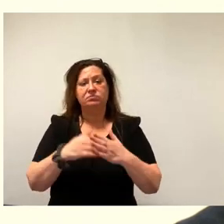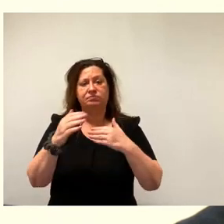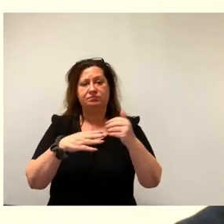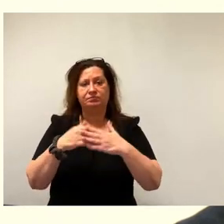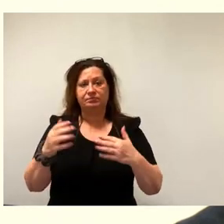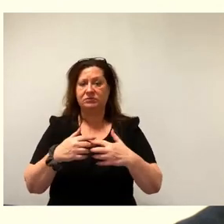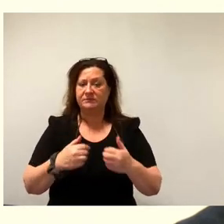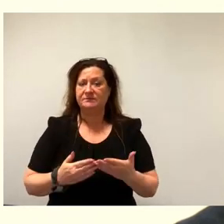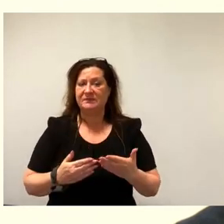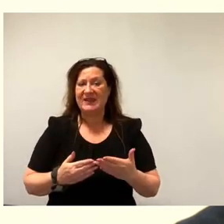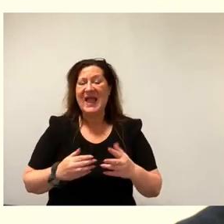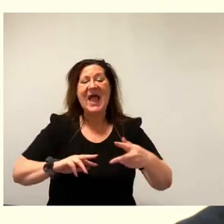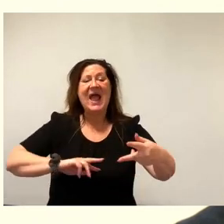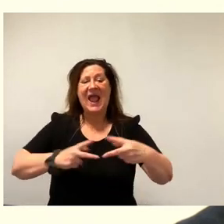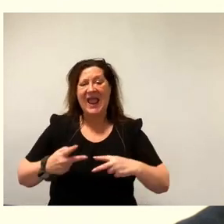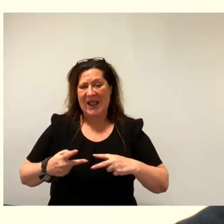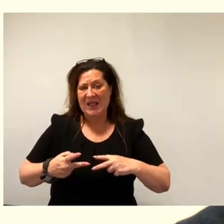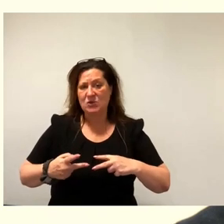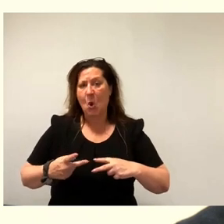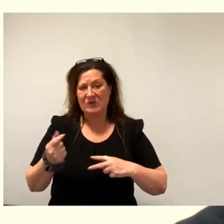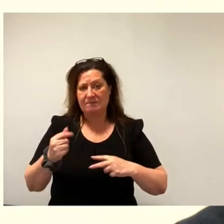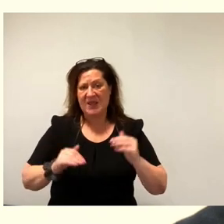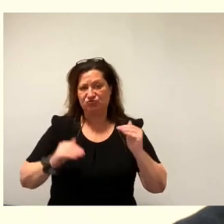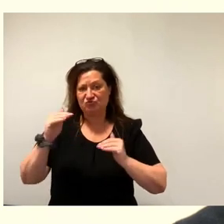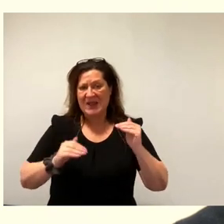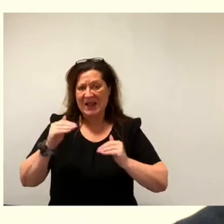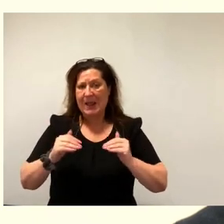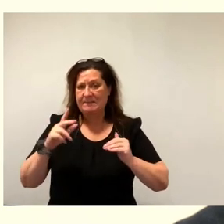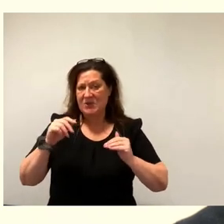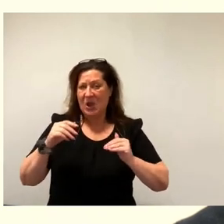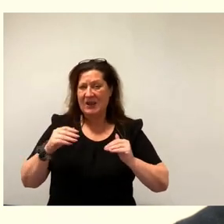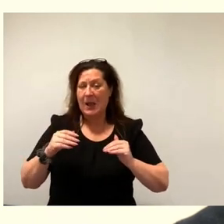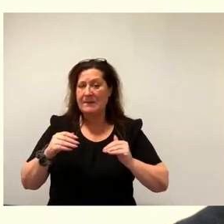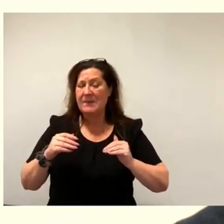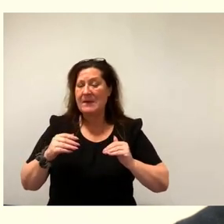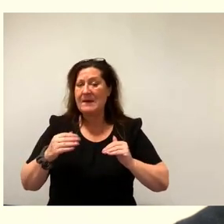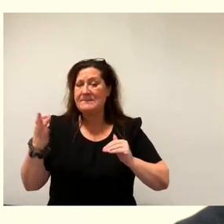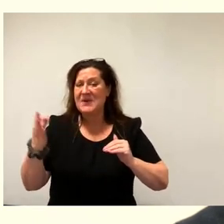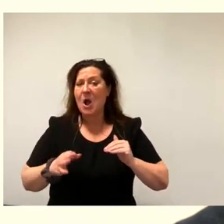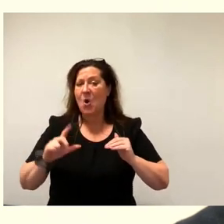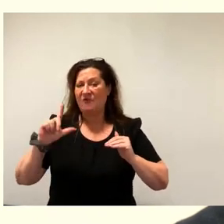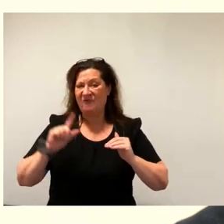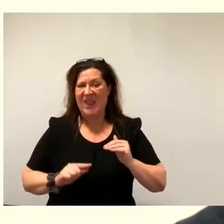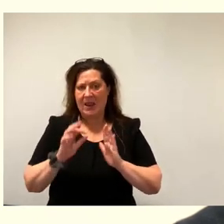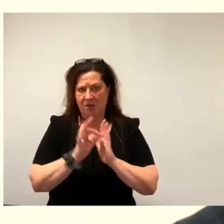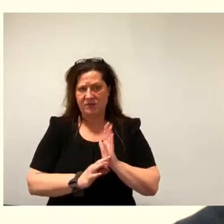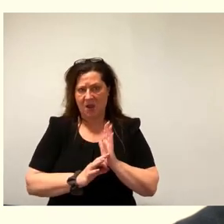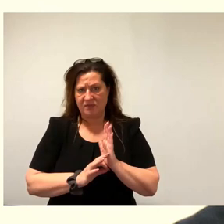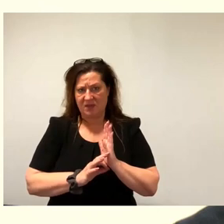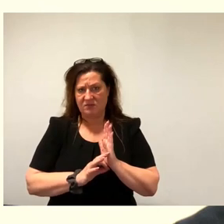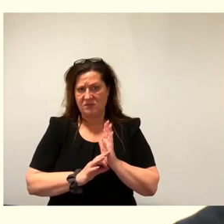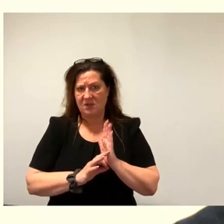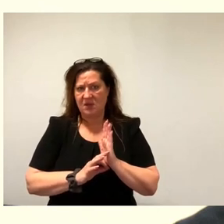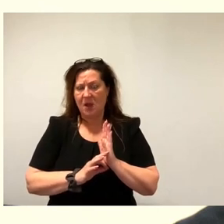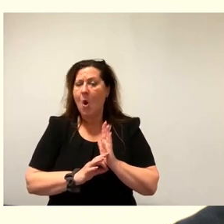benötigt weitaus mehr, weitaus weniger Daten, um valide